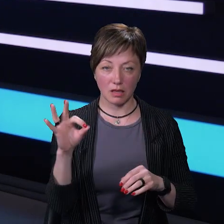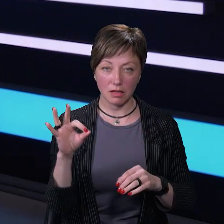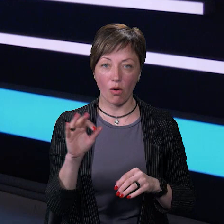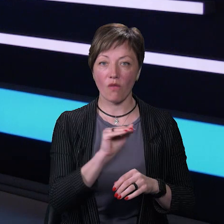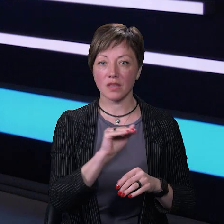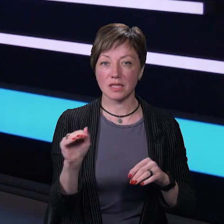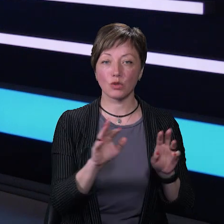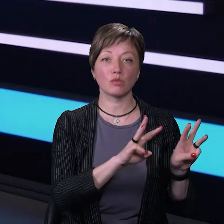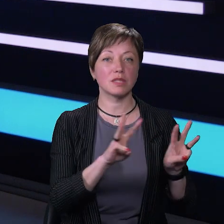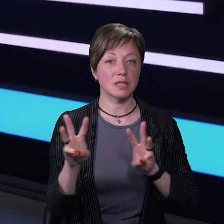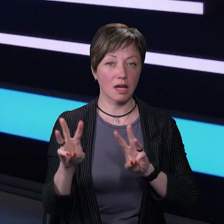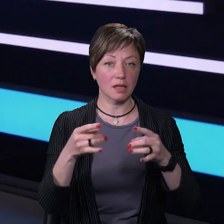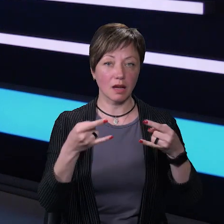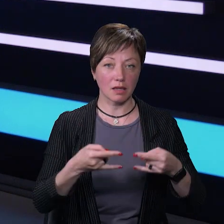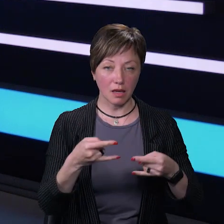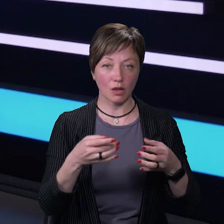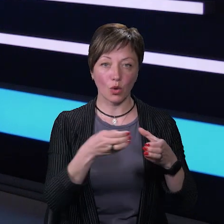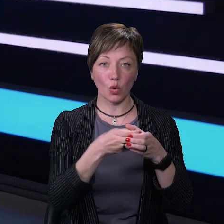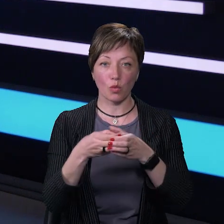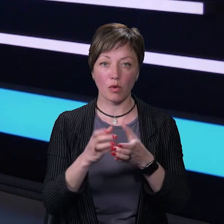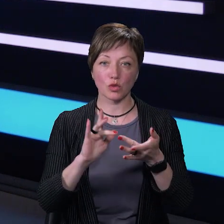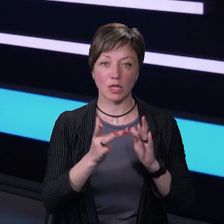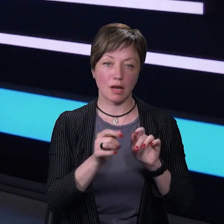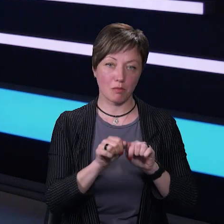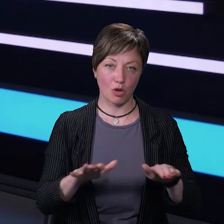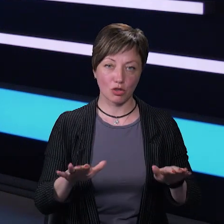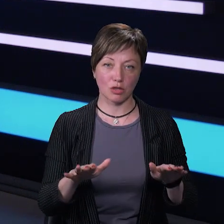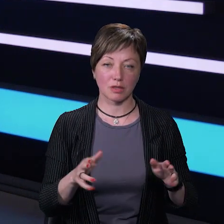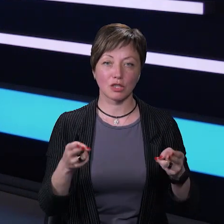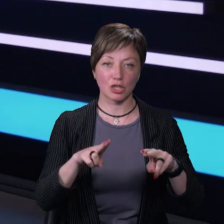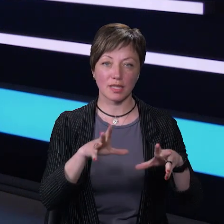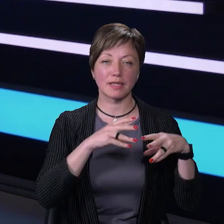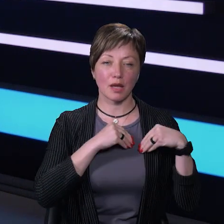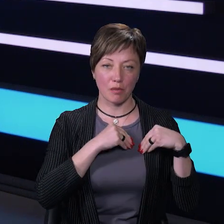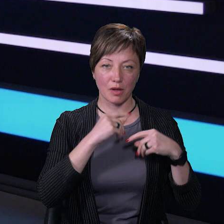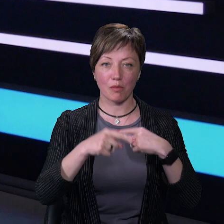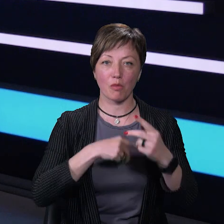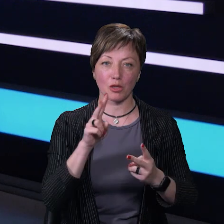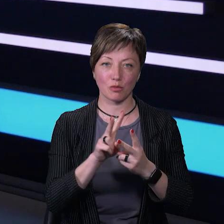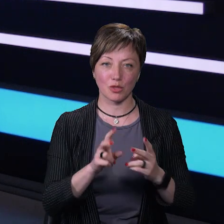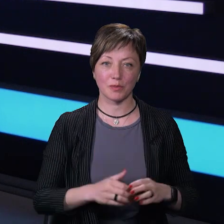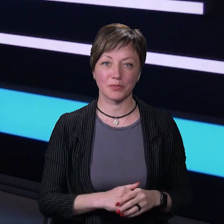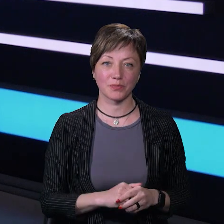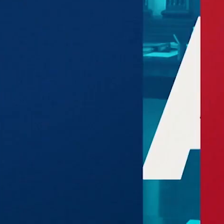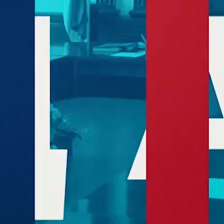також на офіційному сайті каналу та у групах у соціальних мережах. Залишайтеся з нами, побачимось!